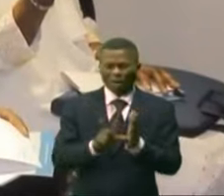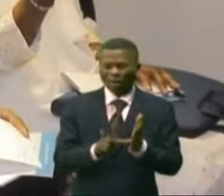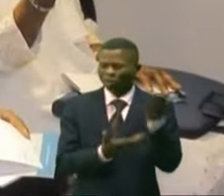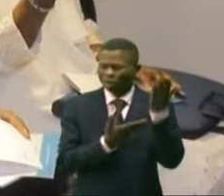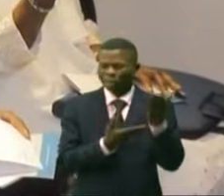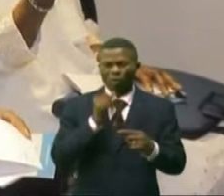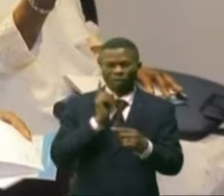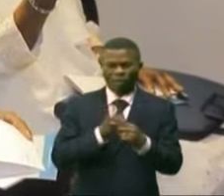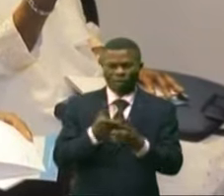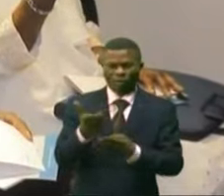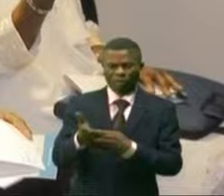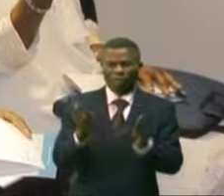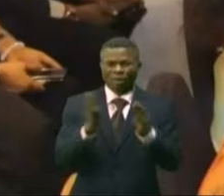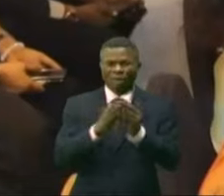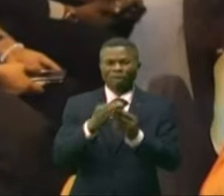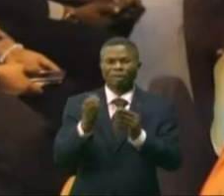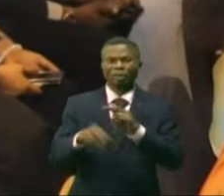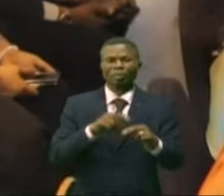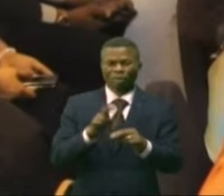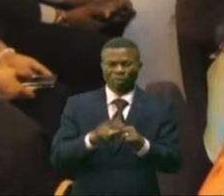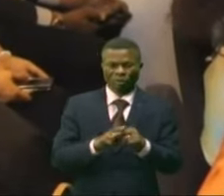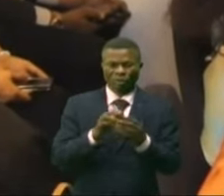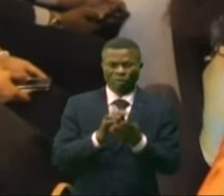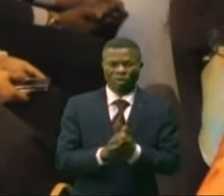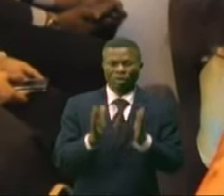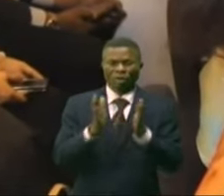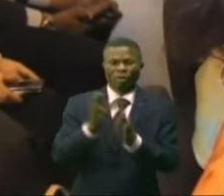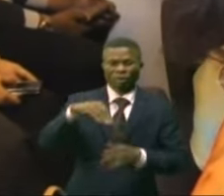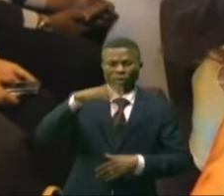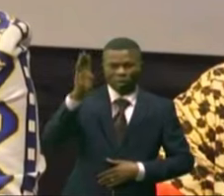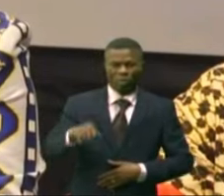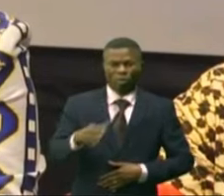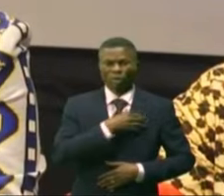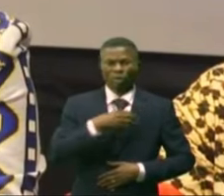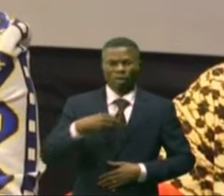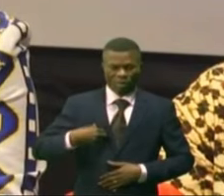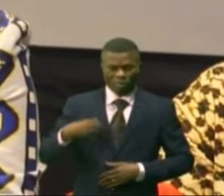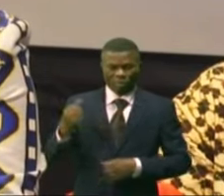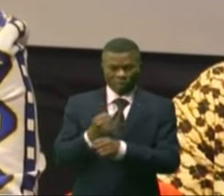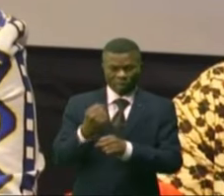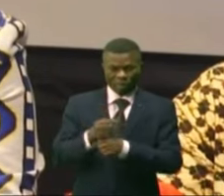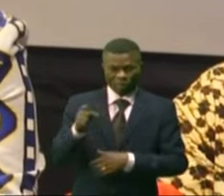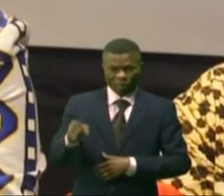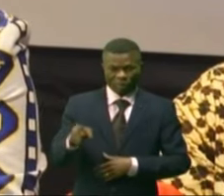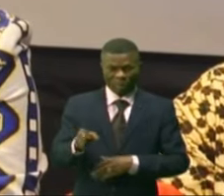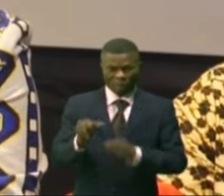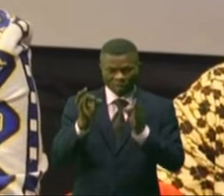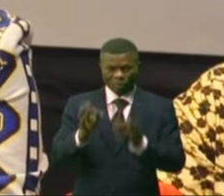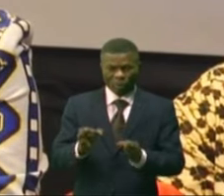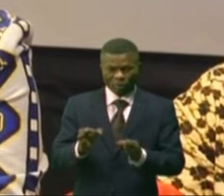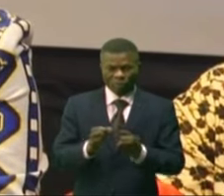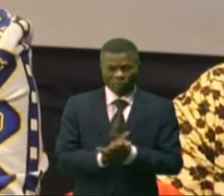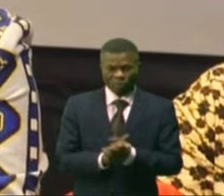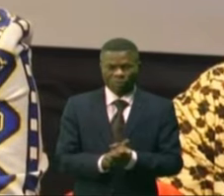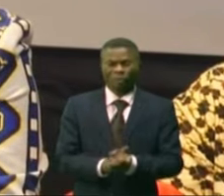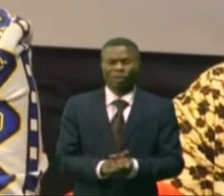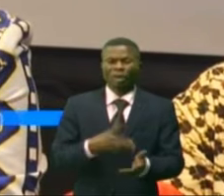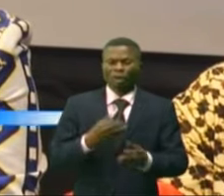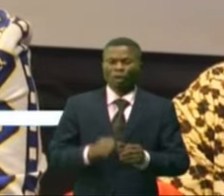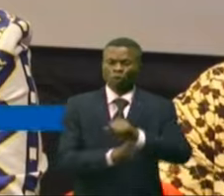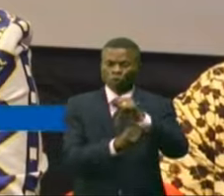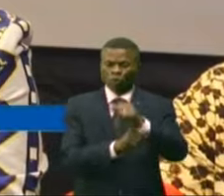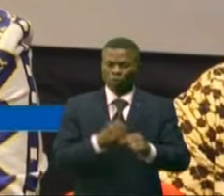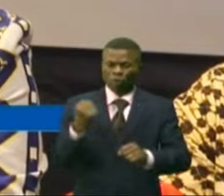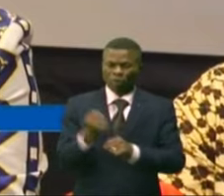A l'Assemblée nationale, les près de 10% des femmes qui y siégeaient, relayèrent l'effort et